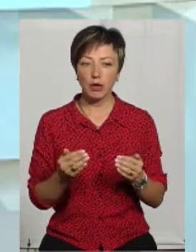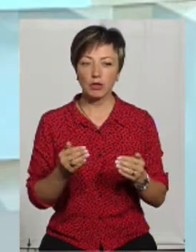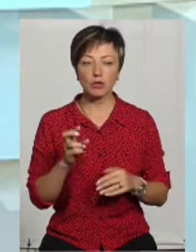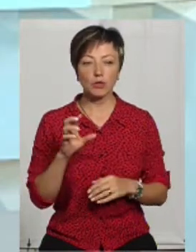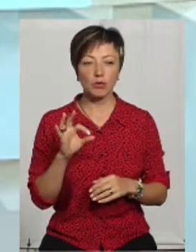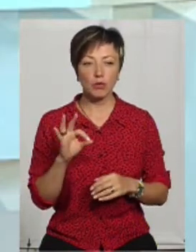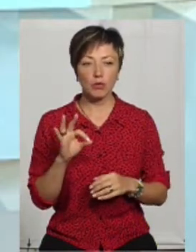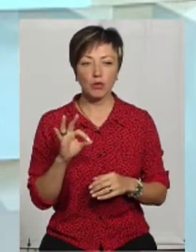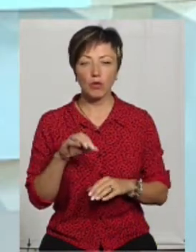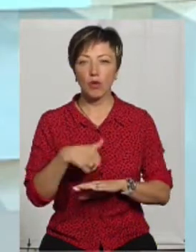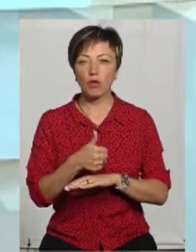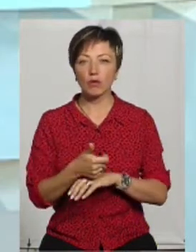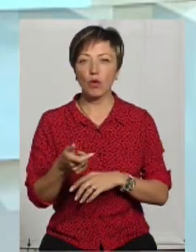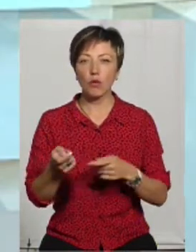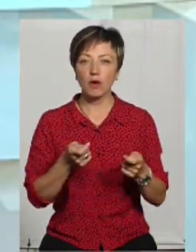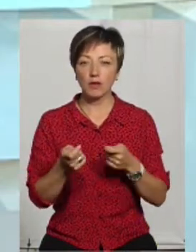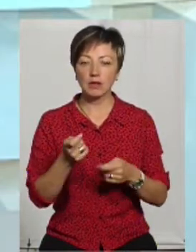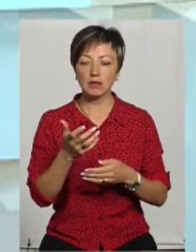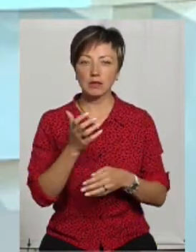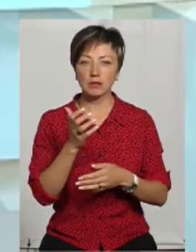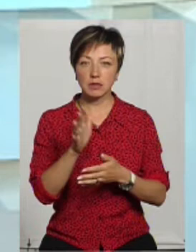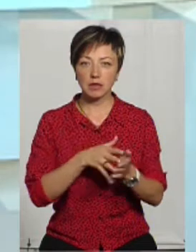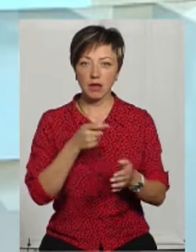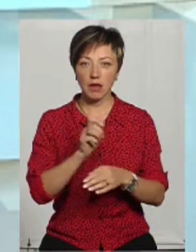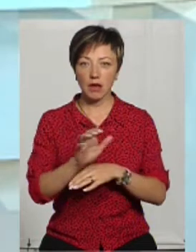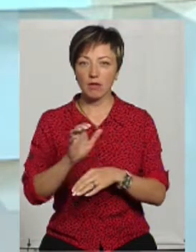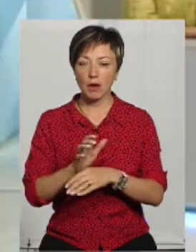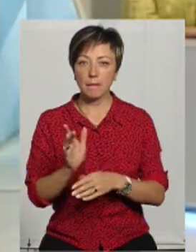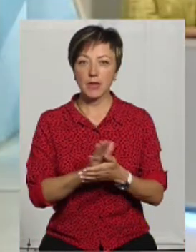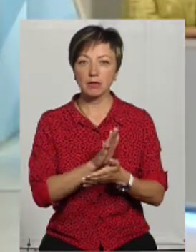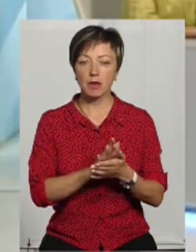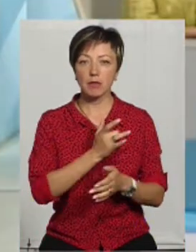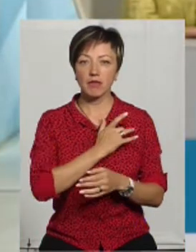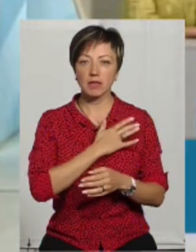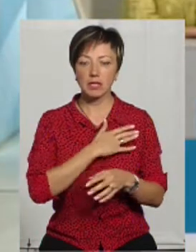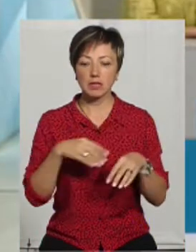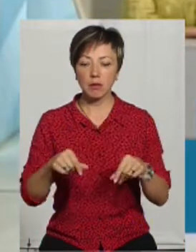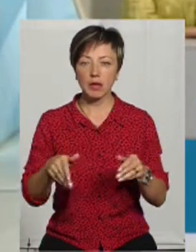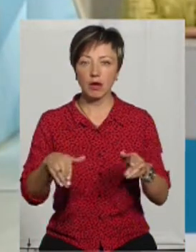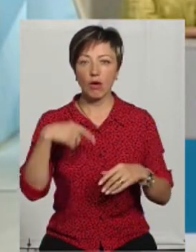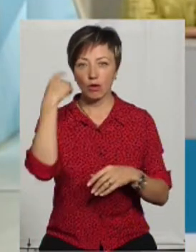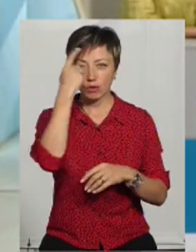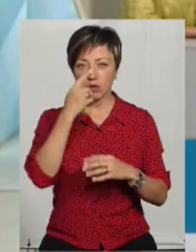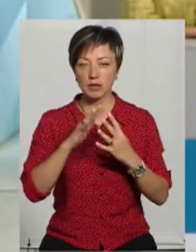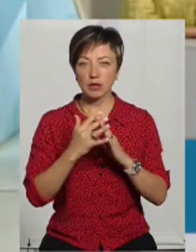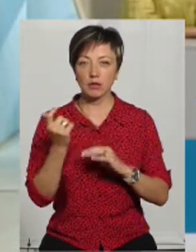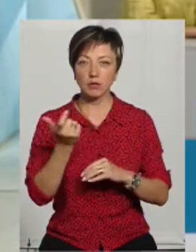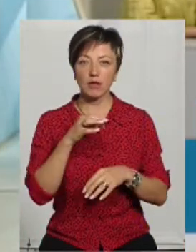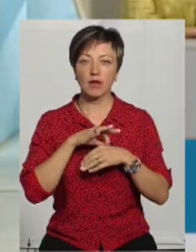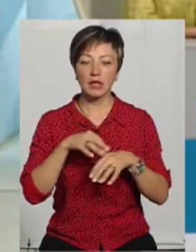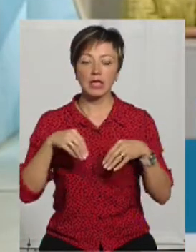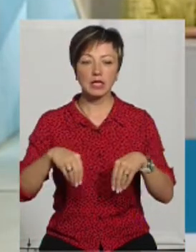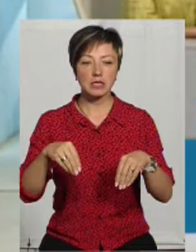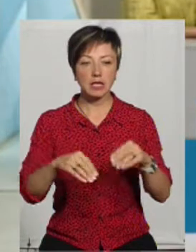до Головного управління знаходять заяви щодо безоплатної приватизації земельних ділянок для ведення особистого селянського господарства, ведення